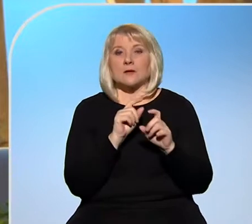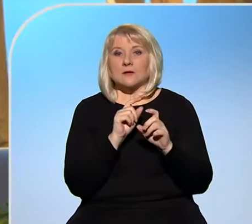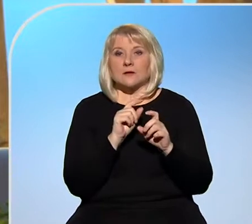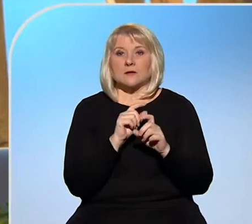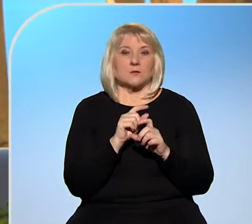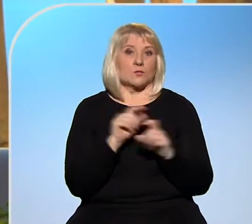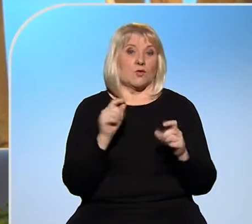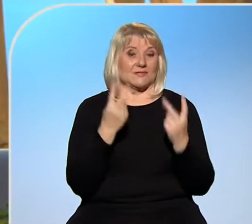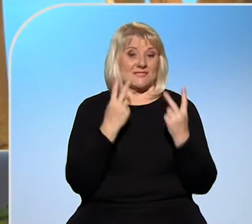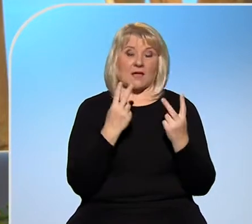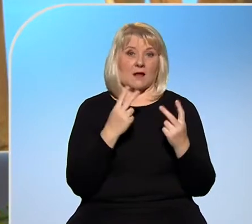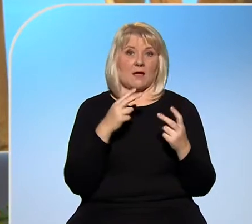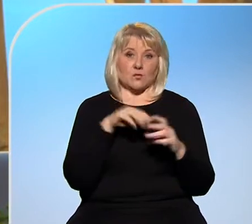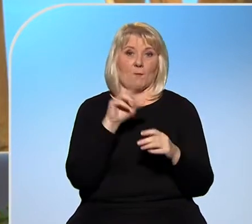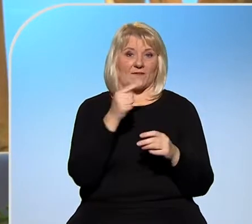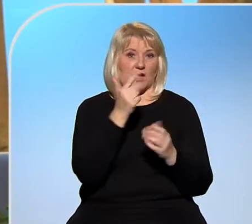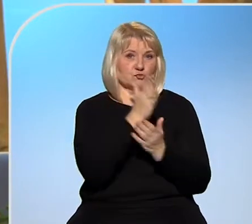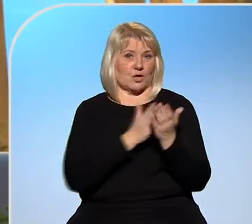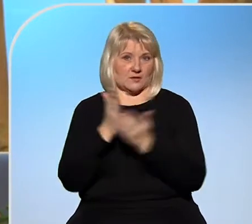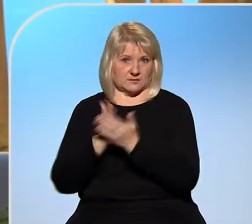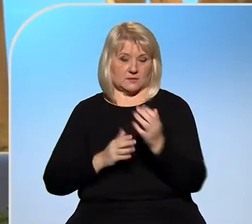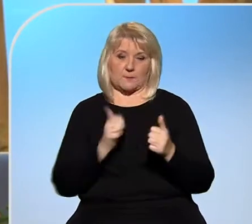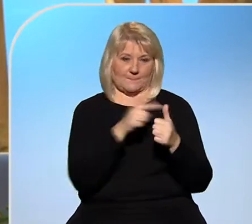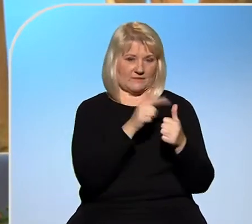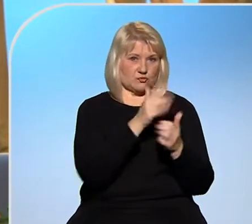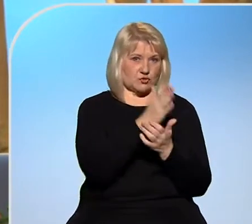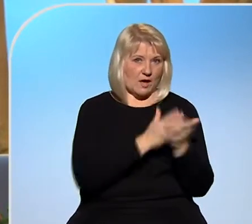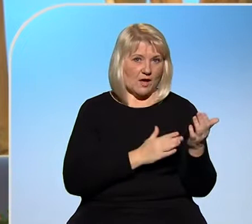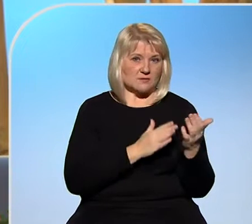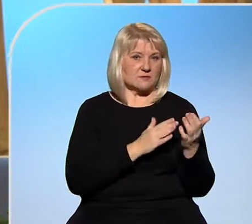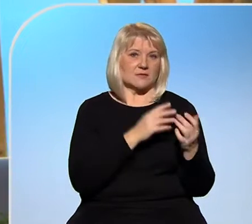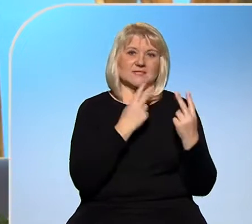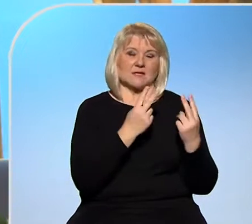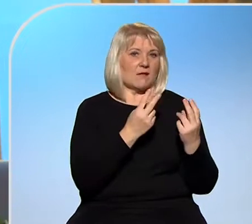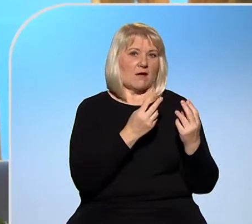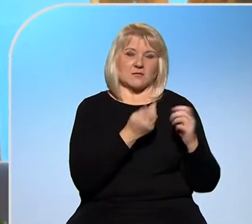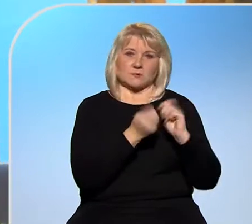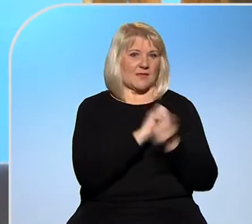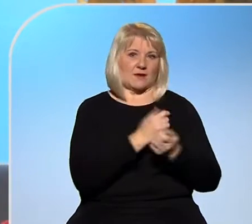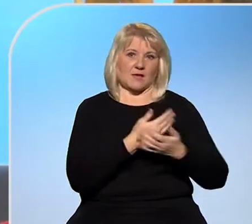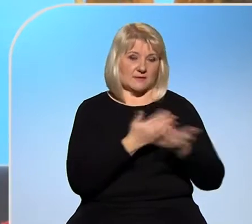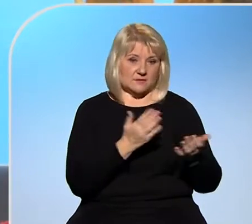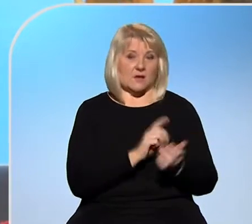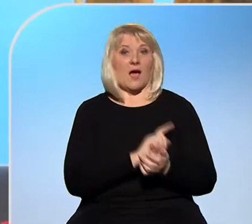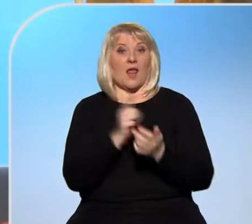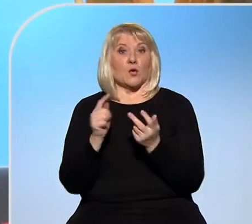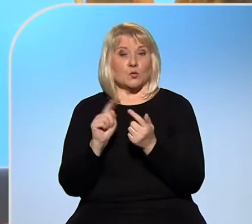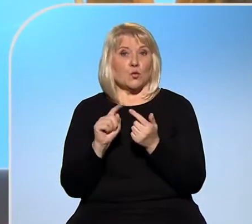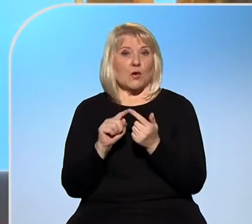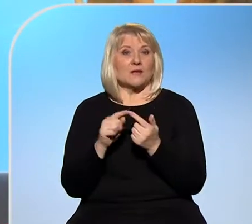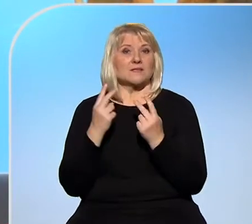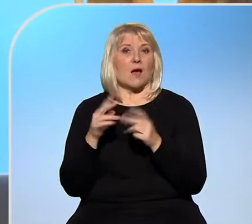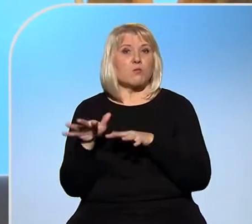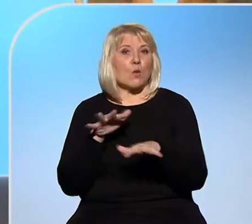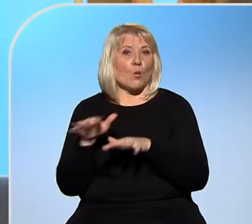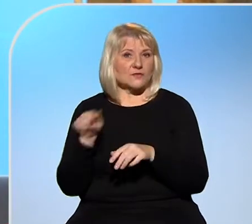složek. Ta první nám do ceny vůbec nevstupuje v tomto okamžiku a druhá, ta burzovní, kterou